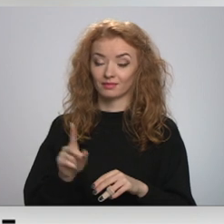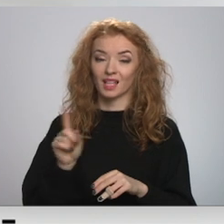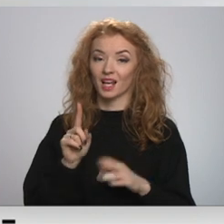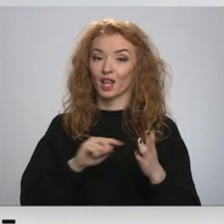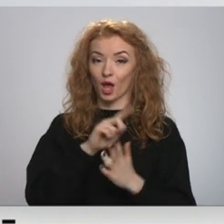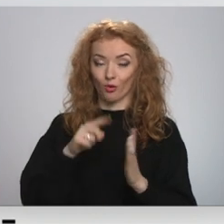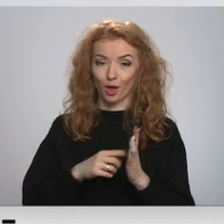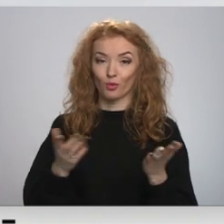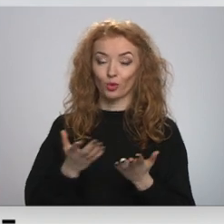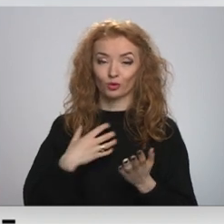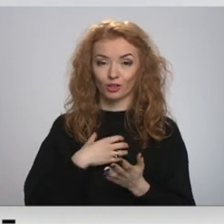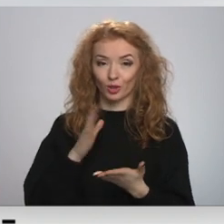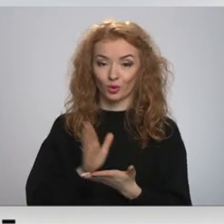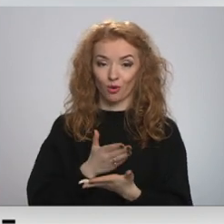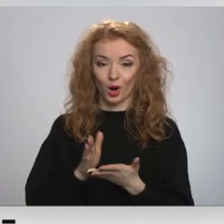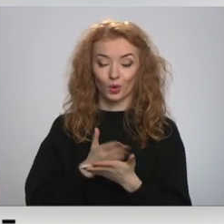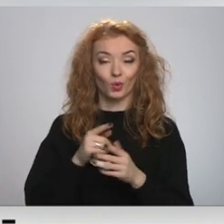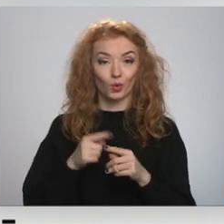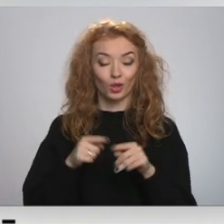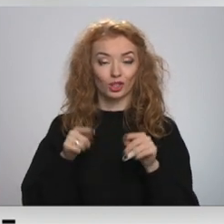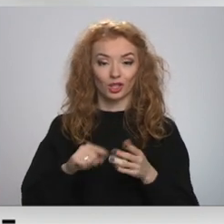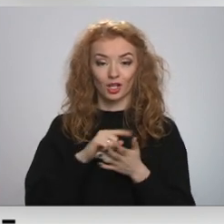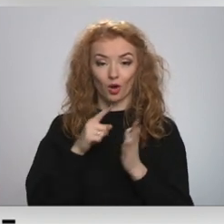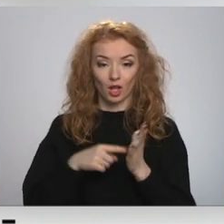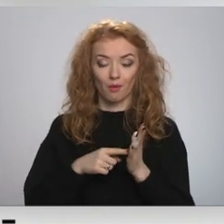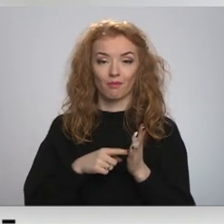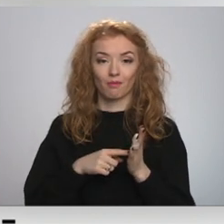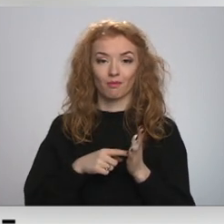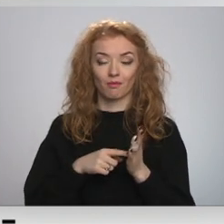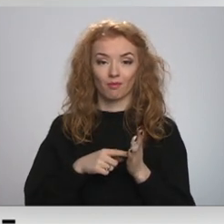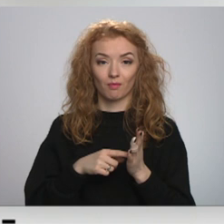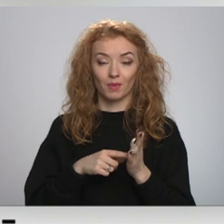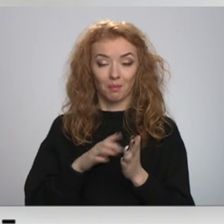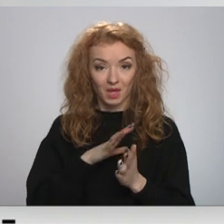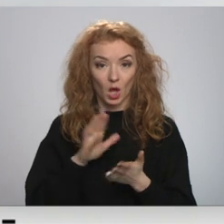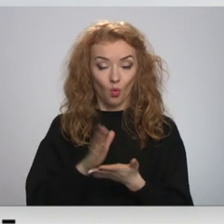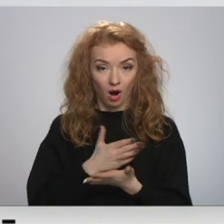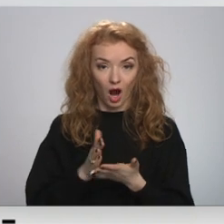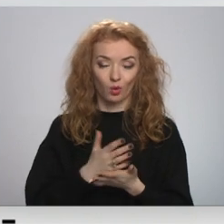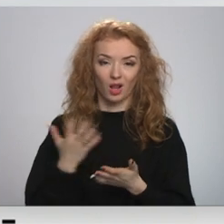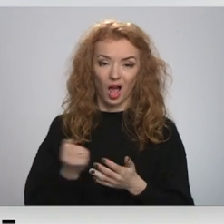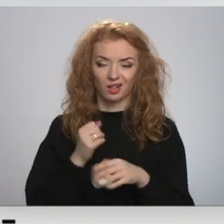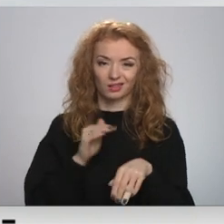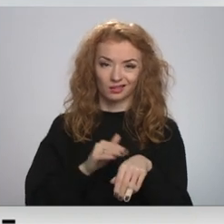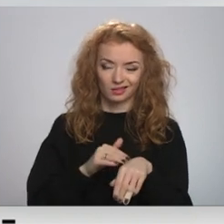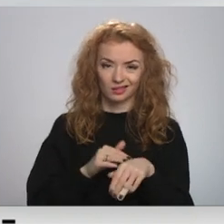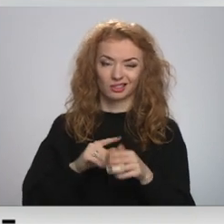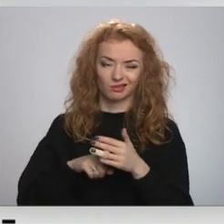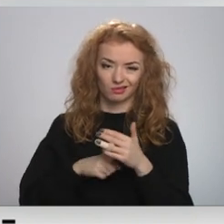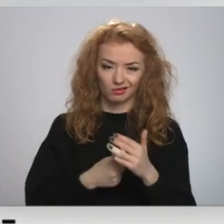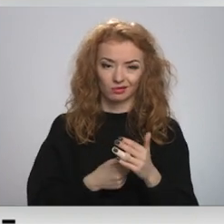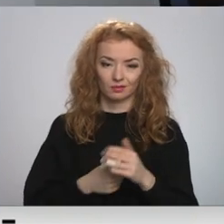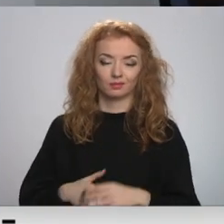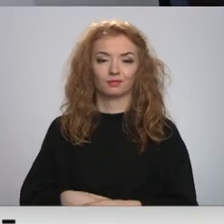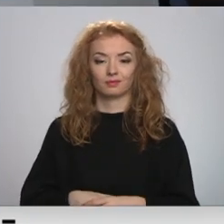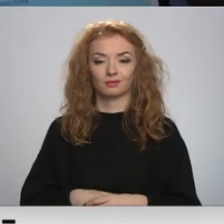jautājumi, kuri bija jāatrisina, un šie jautājumi risinājās ar stiedienu.